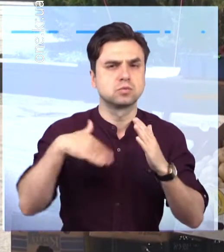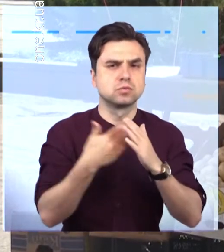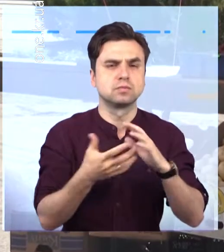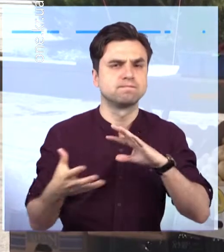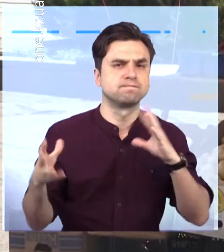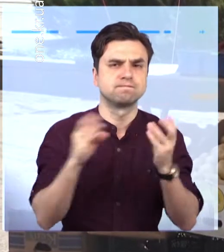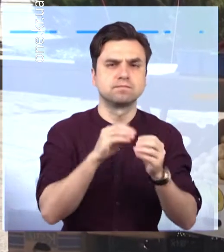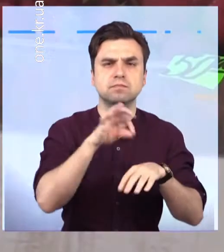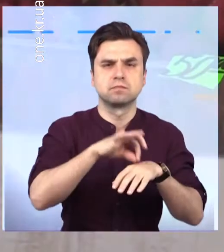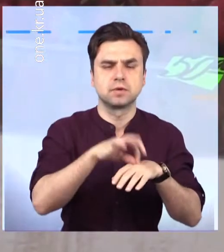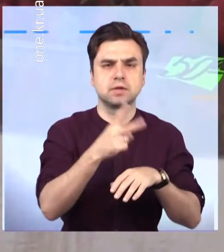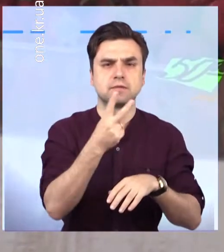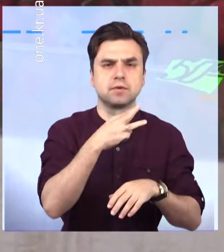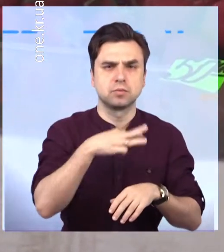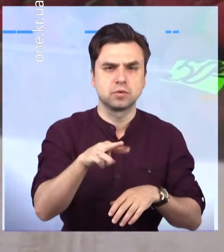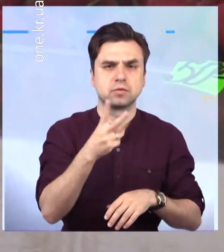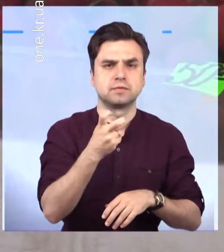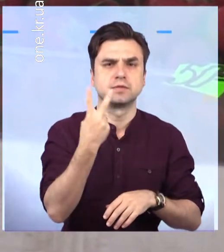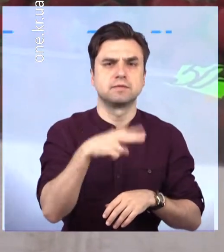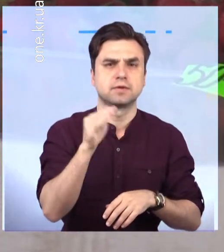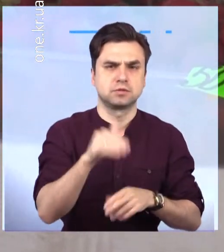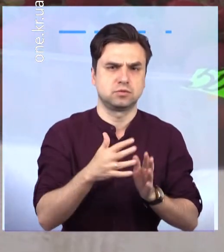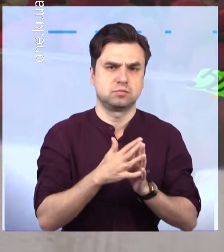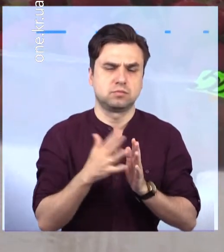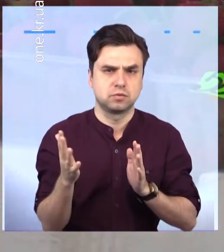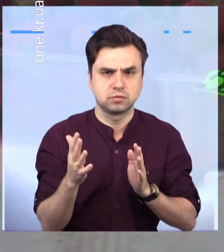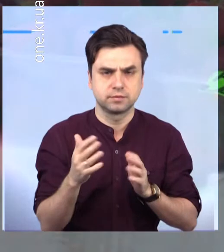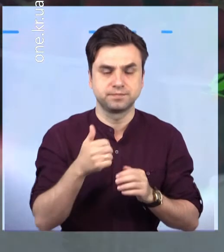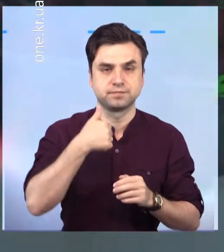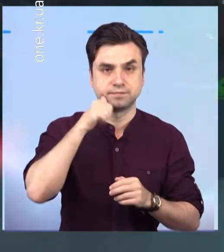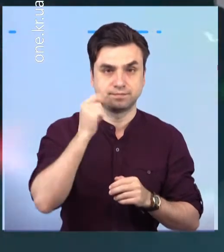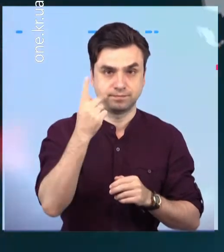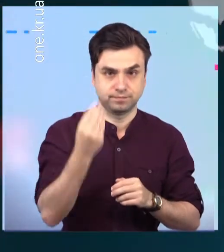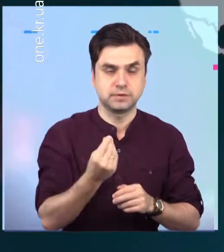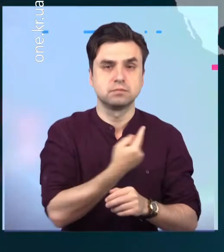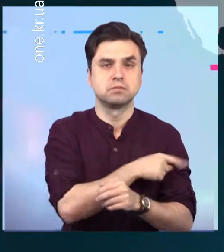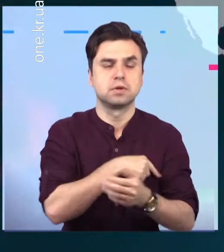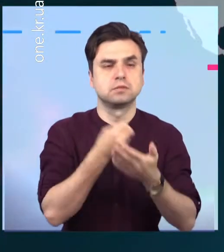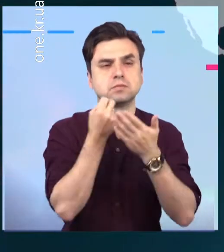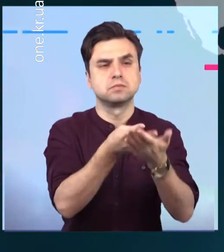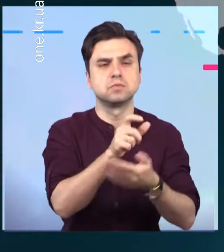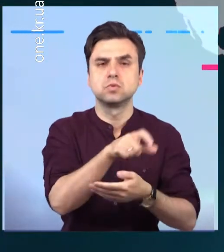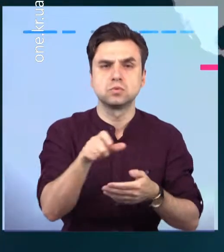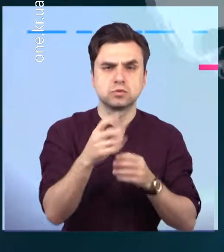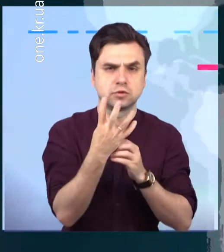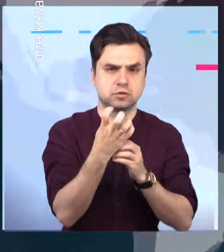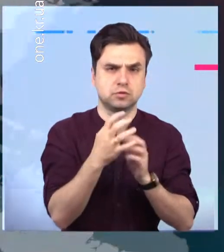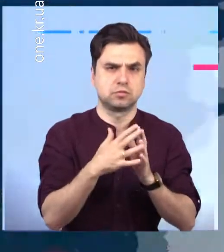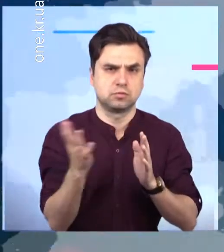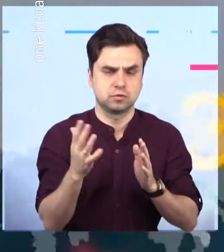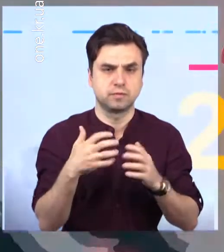з початку епідемії складає понад 2 мільйони 220 тисяч випадків. За попередню добу до лікарень потрапили понад 400